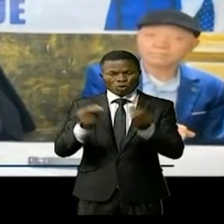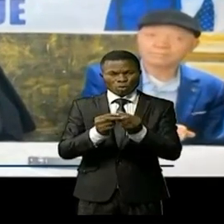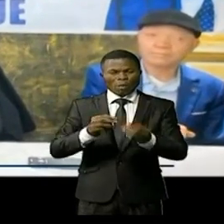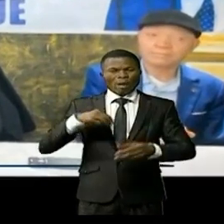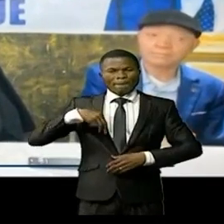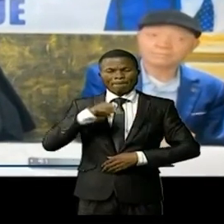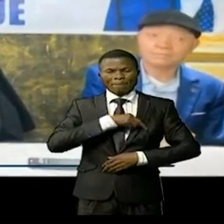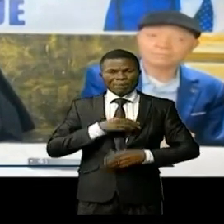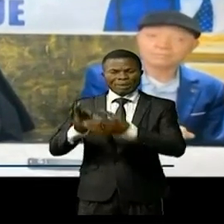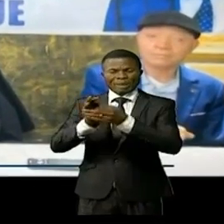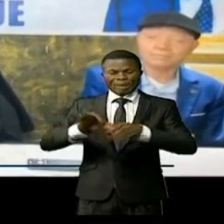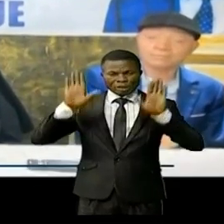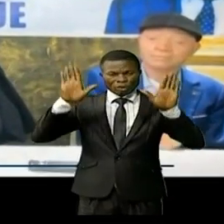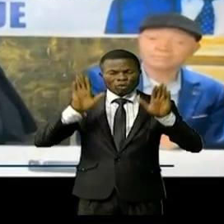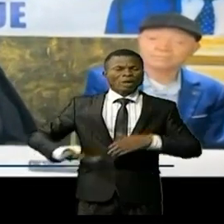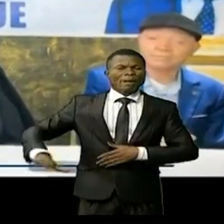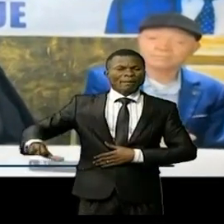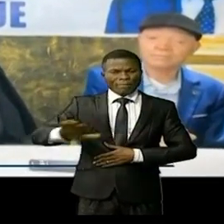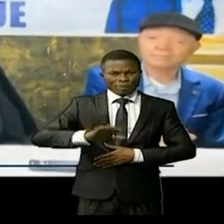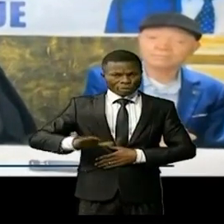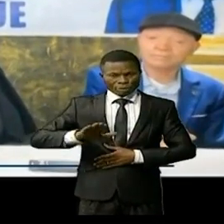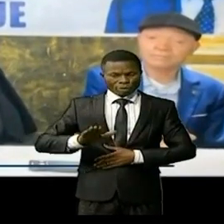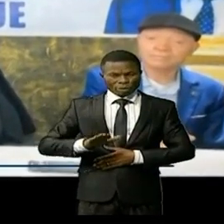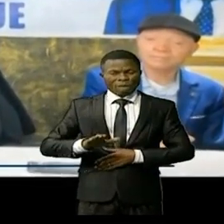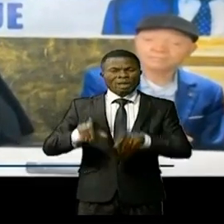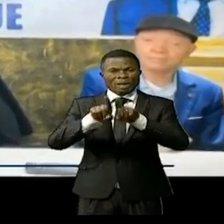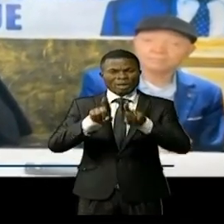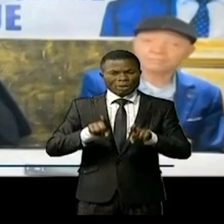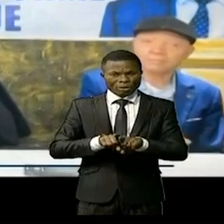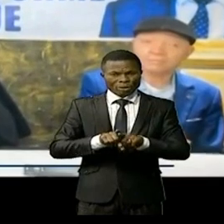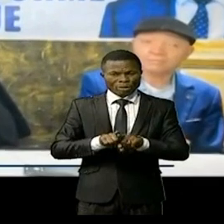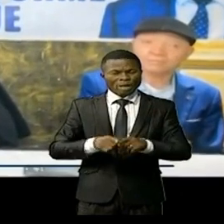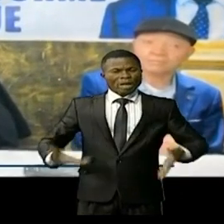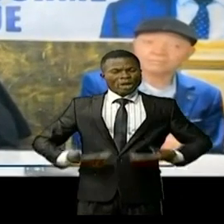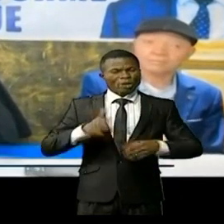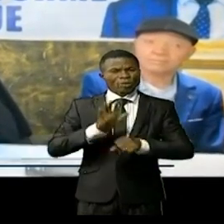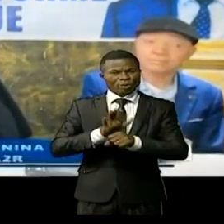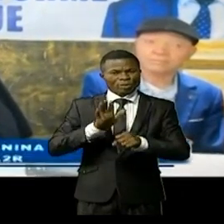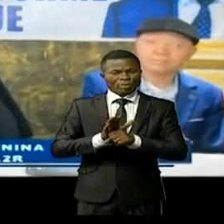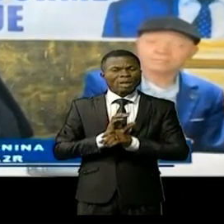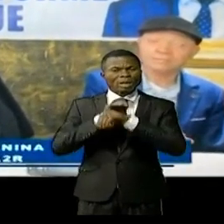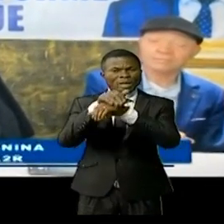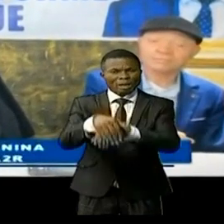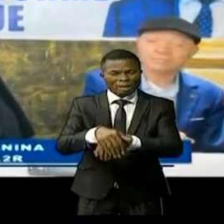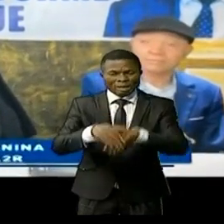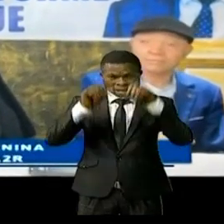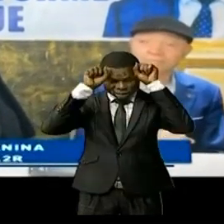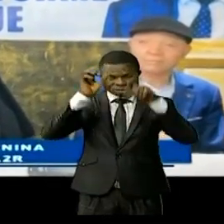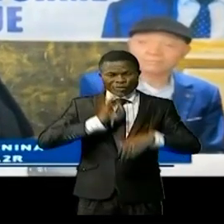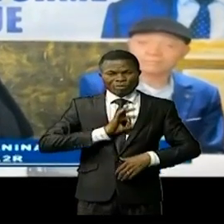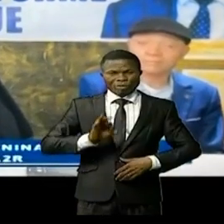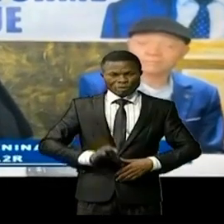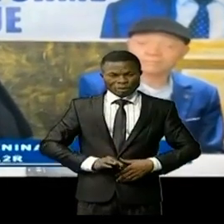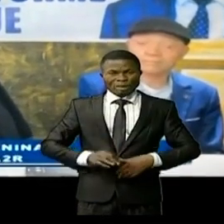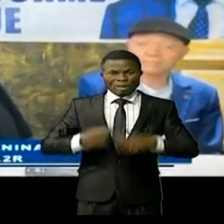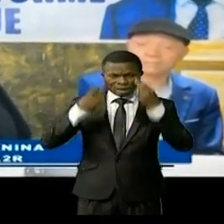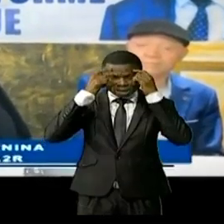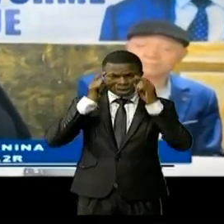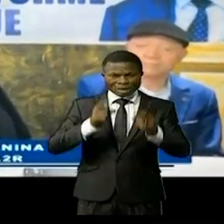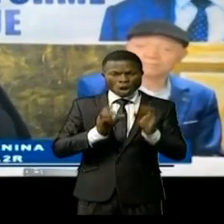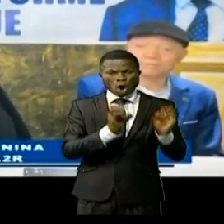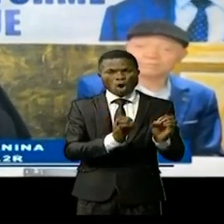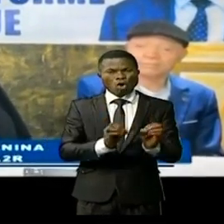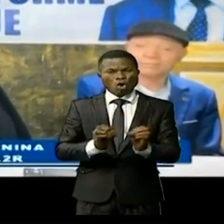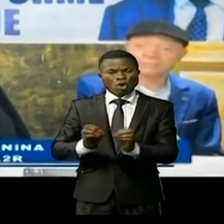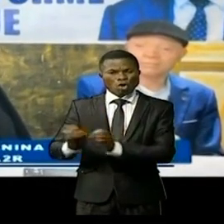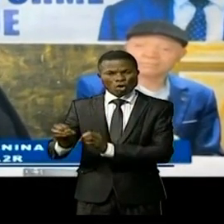sacrée de la nation a particulièrement apprécié l'engagement du chef de l'état qui tient à l'organisation